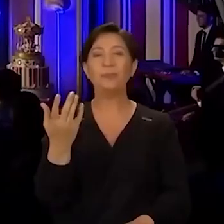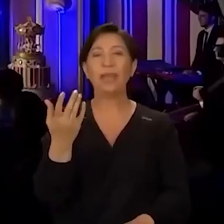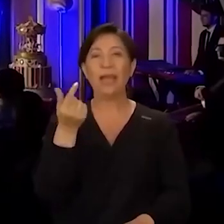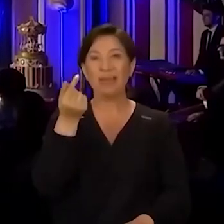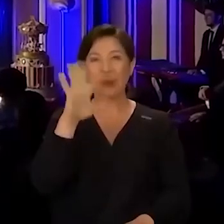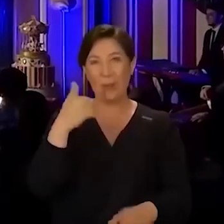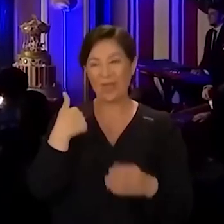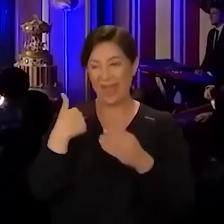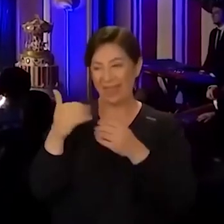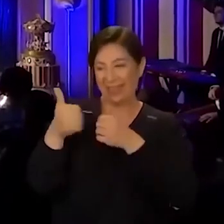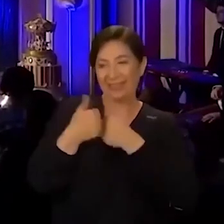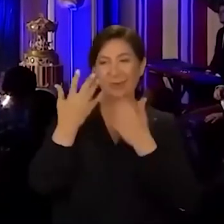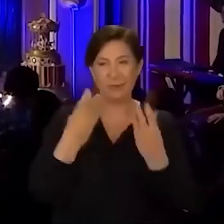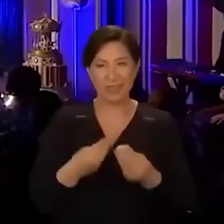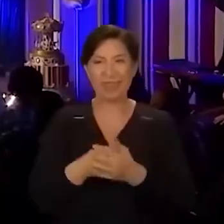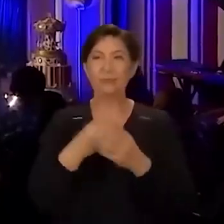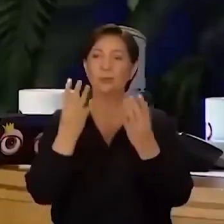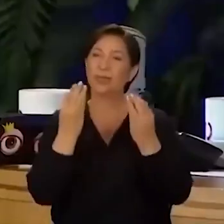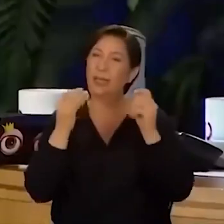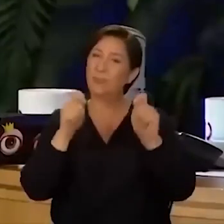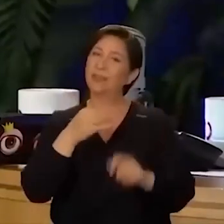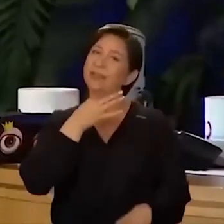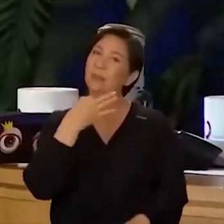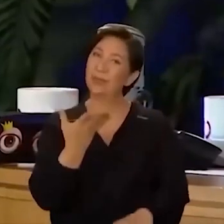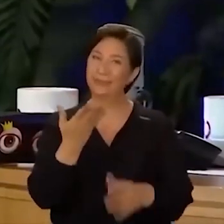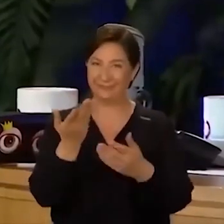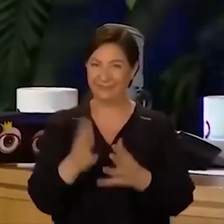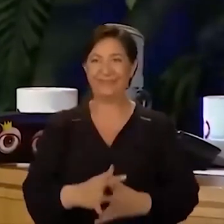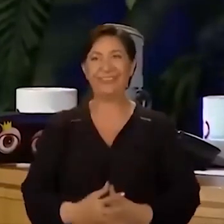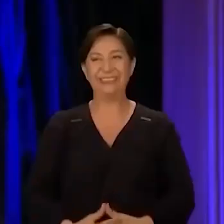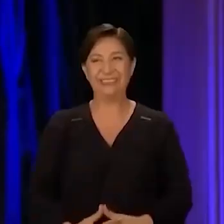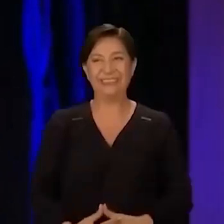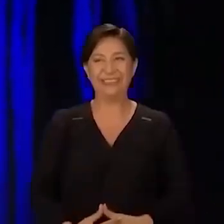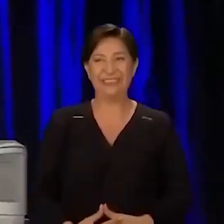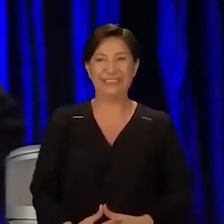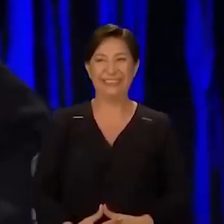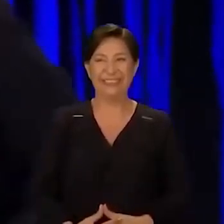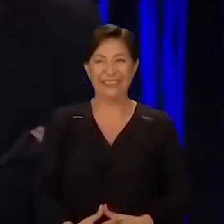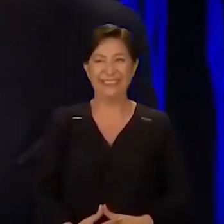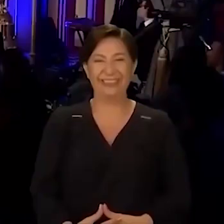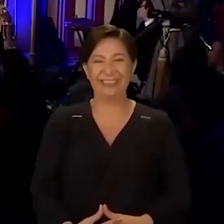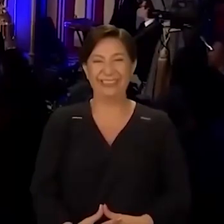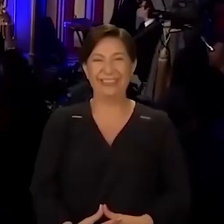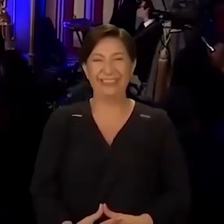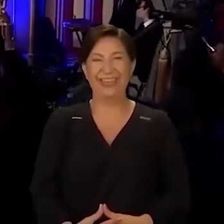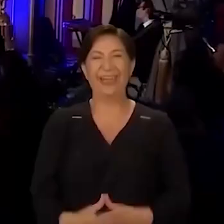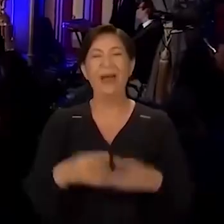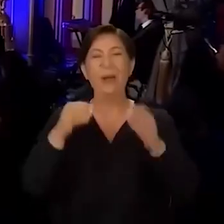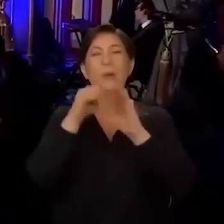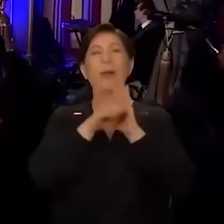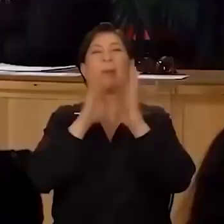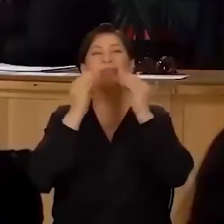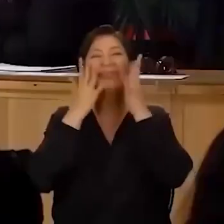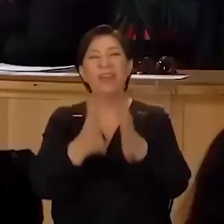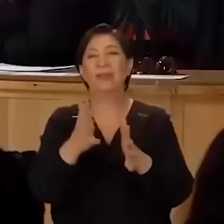Az sonra bana eşlik edecekler. Evet, çok iyi yaptın teşekkür etmekle. Evet. Kötü bir şey yaptım. Yok, programlarda en